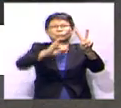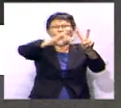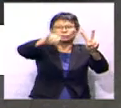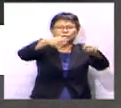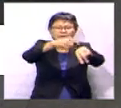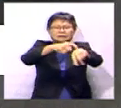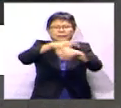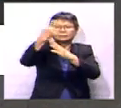latihan.